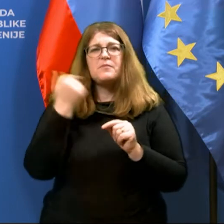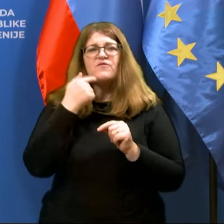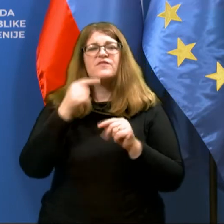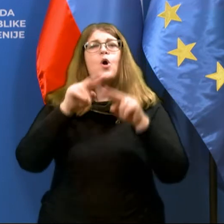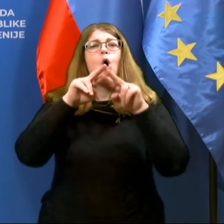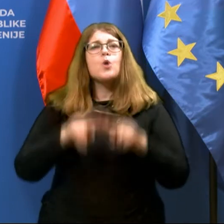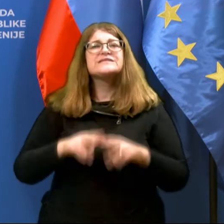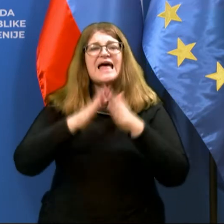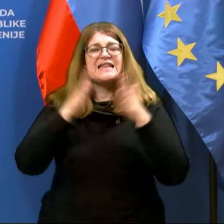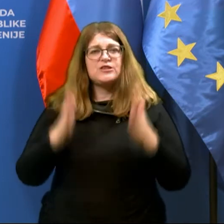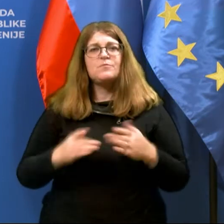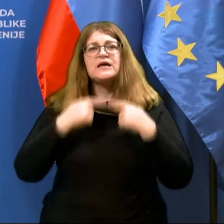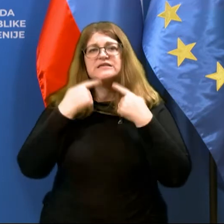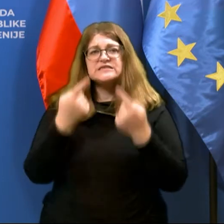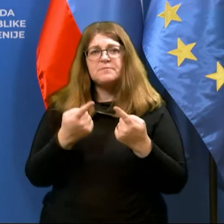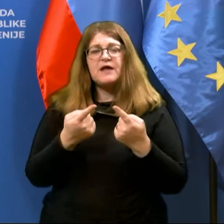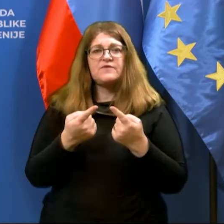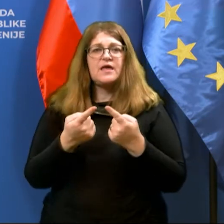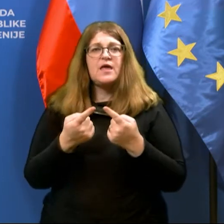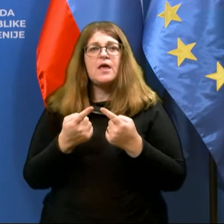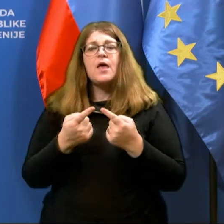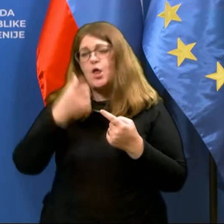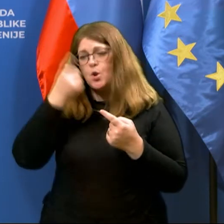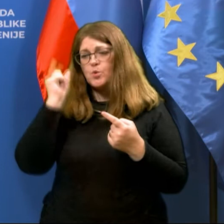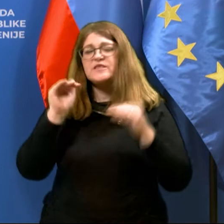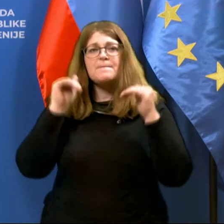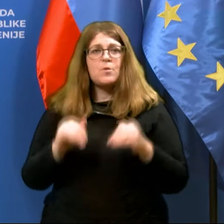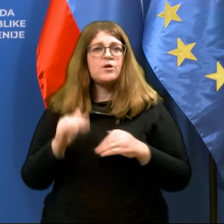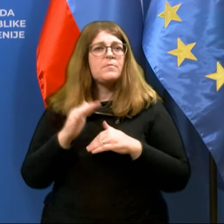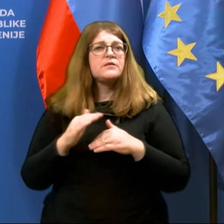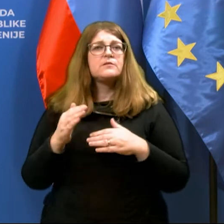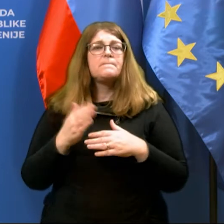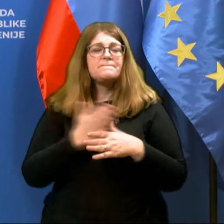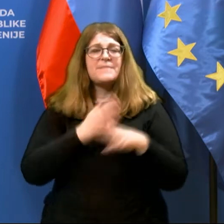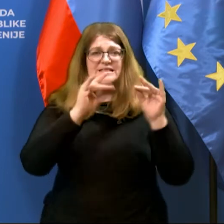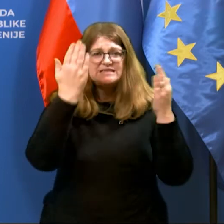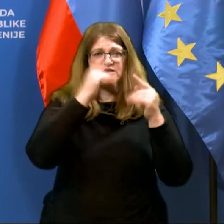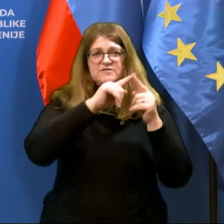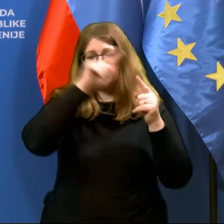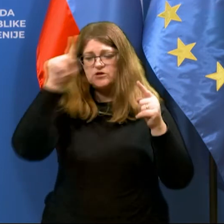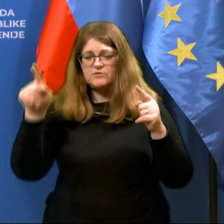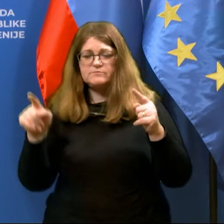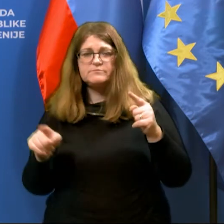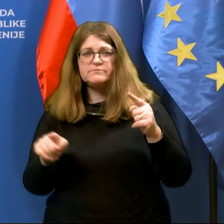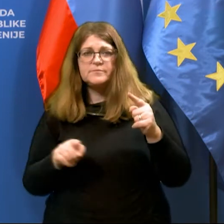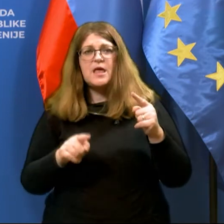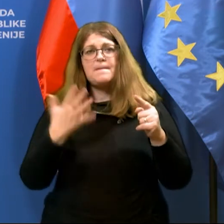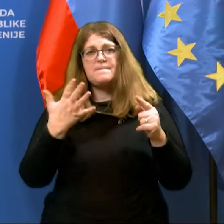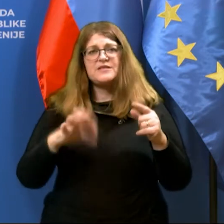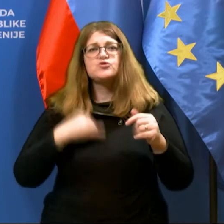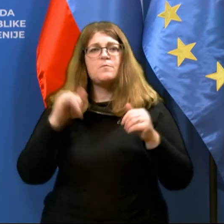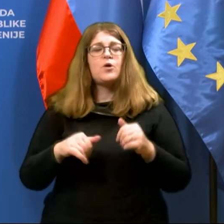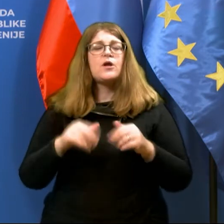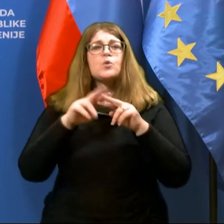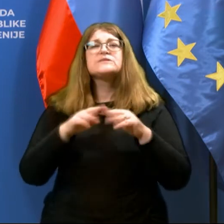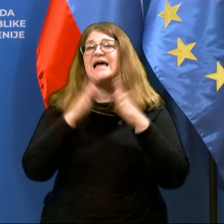oziroma zapoveduje se, da morajo biti ljudje praktično med 22. uro in 5. uro doma.